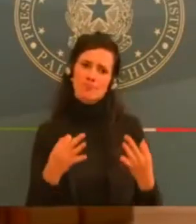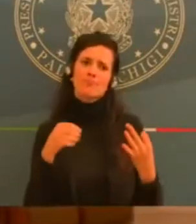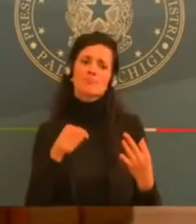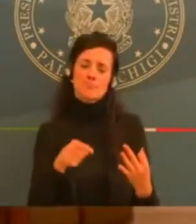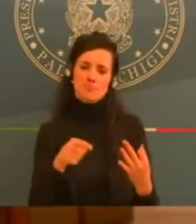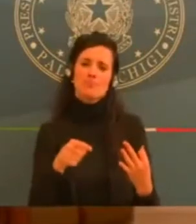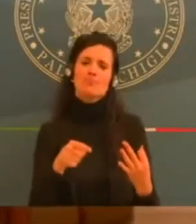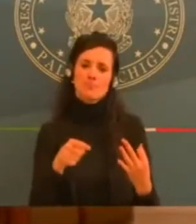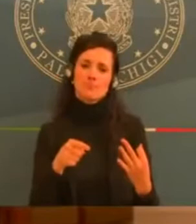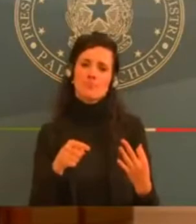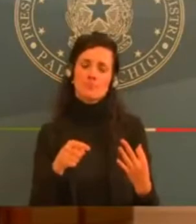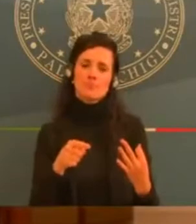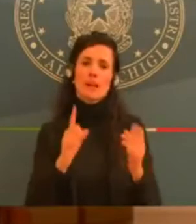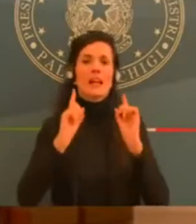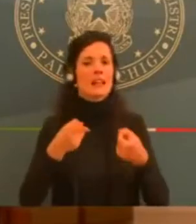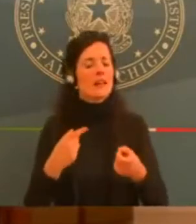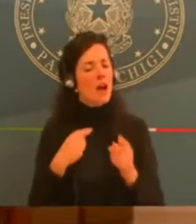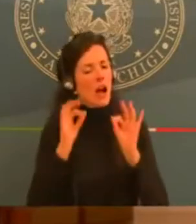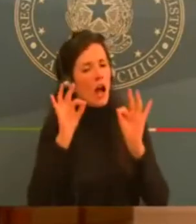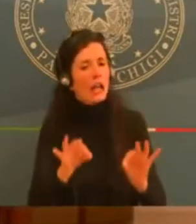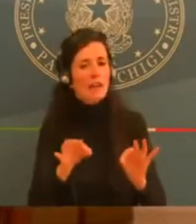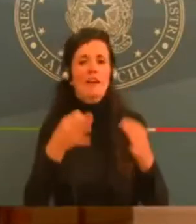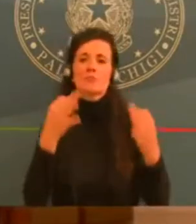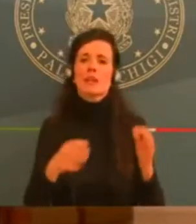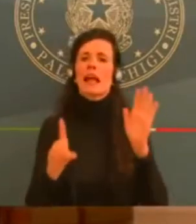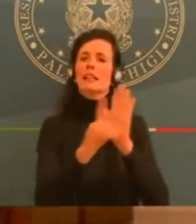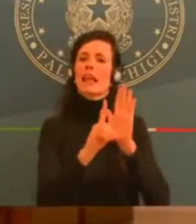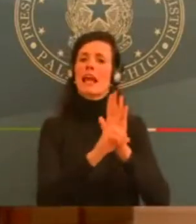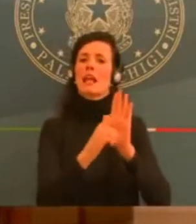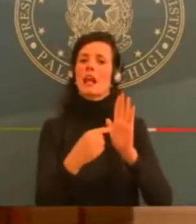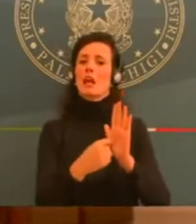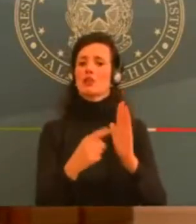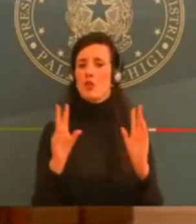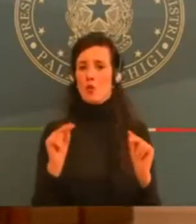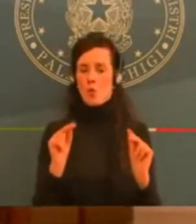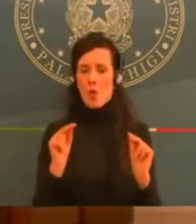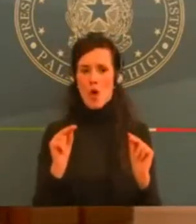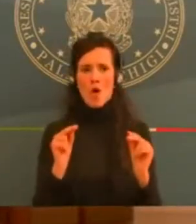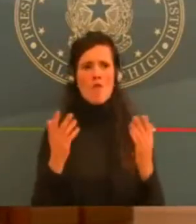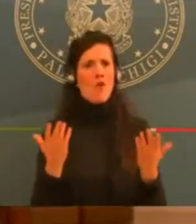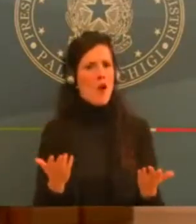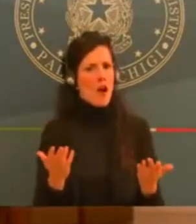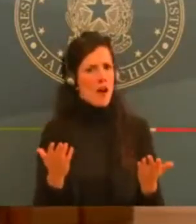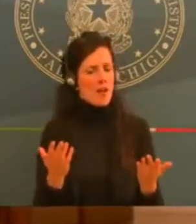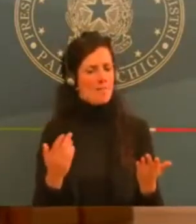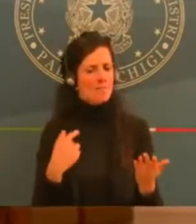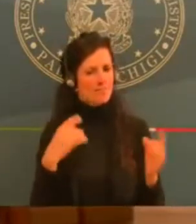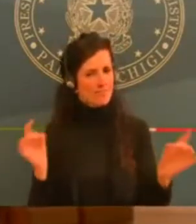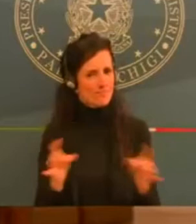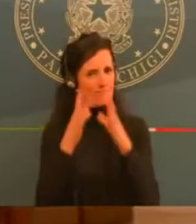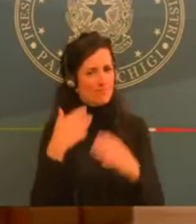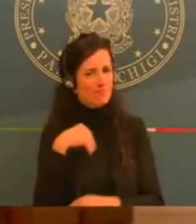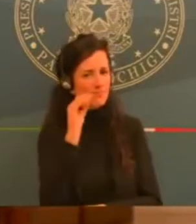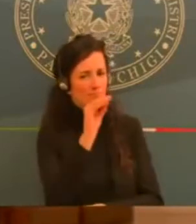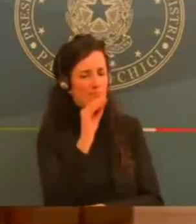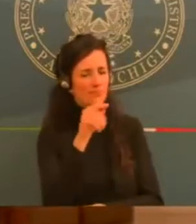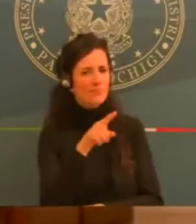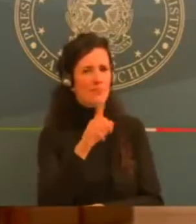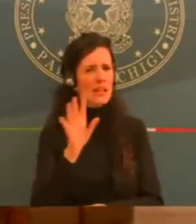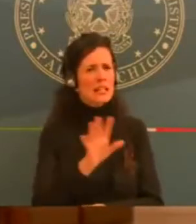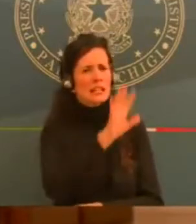che, dopo tutto quello che è stato anticipato sui giornali, tutto quello che si è detto non si sia un po' troppo perso